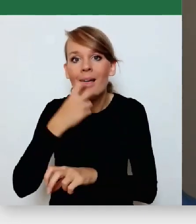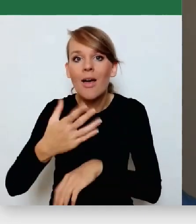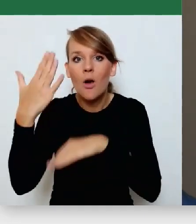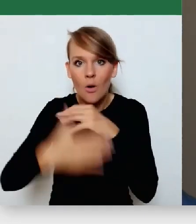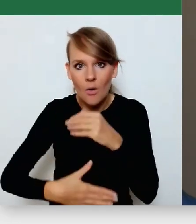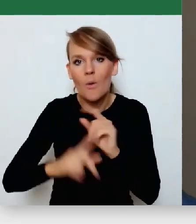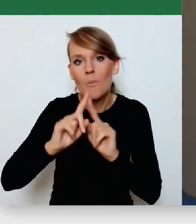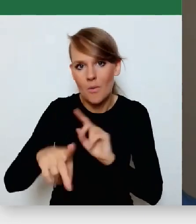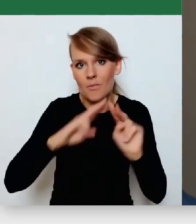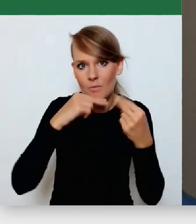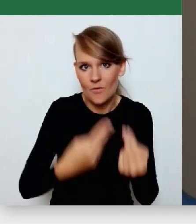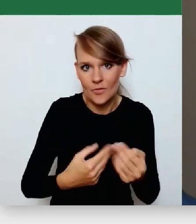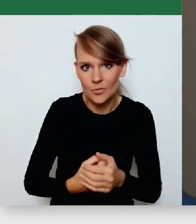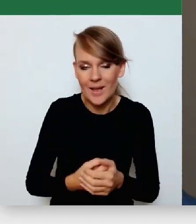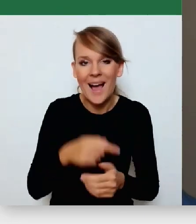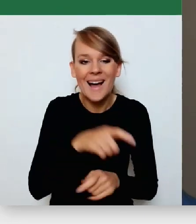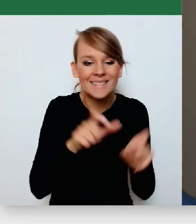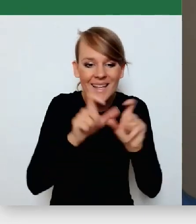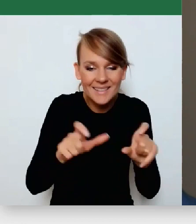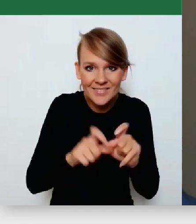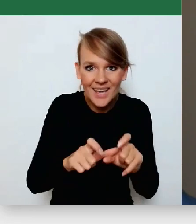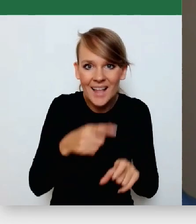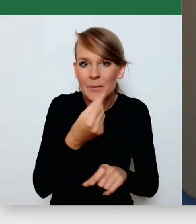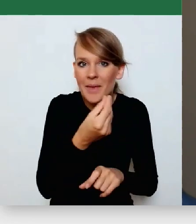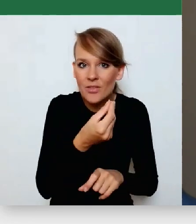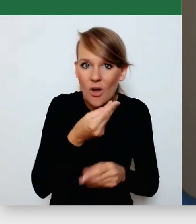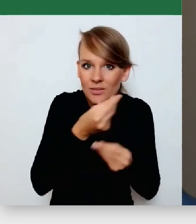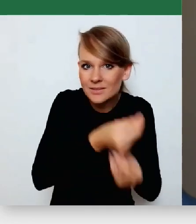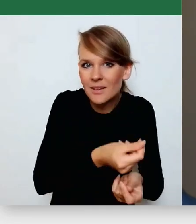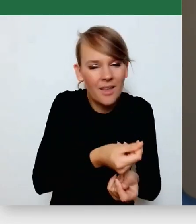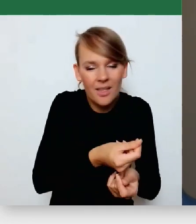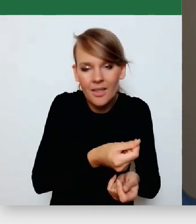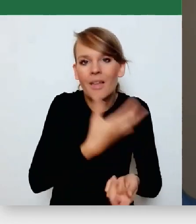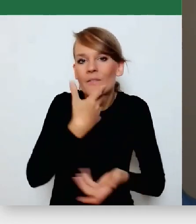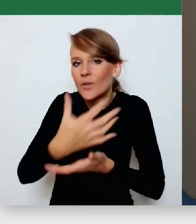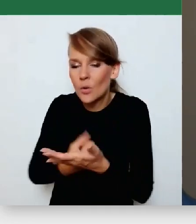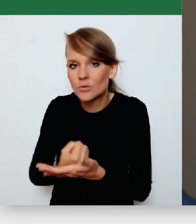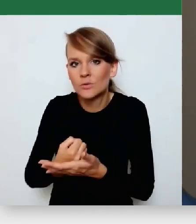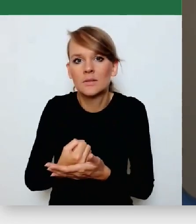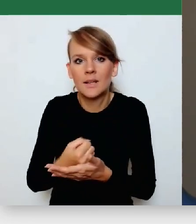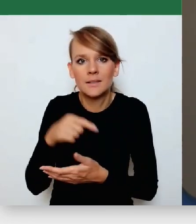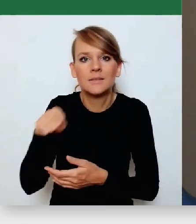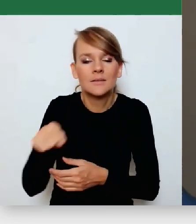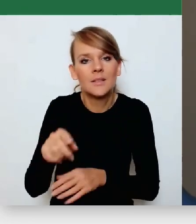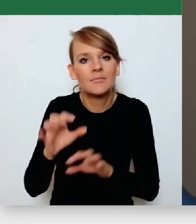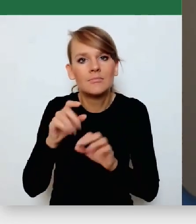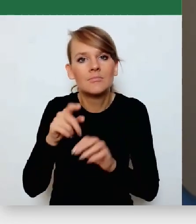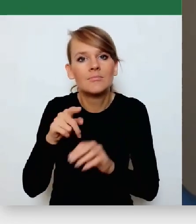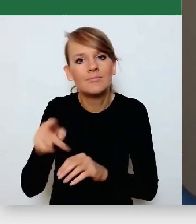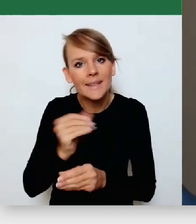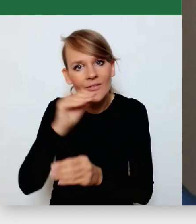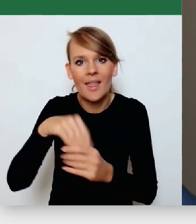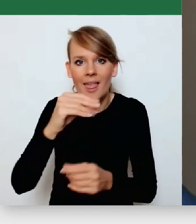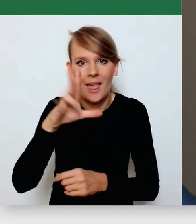pieniądze z tych certyfikatów szły rzeczywiście na ekologiczne inwestycje, na